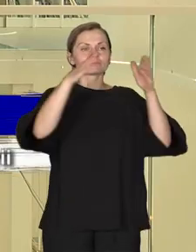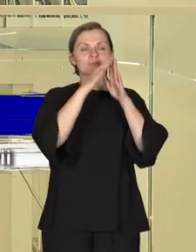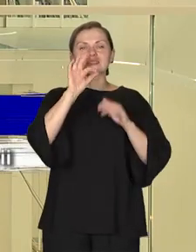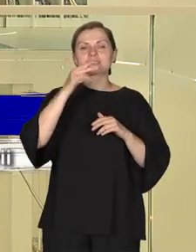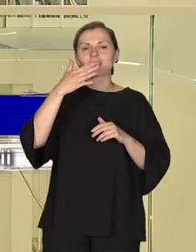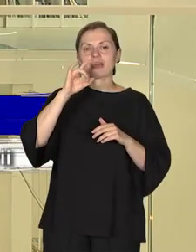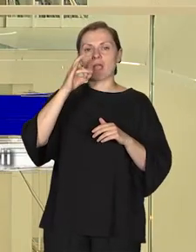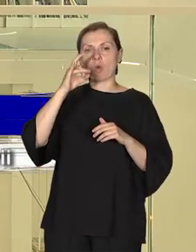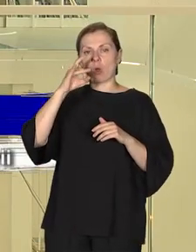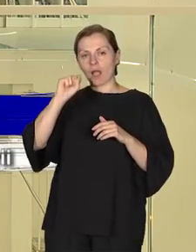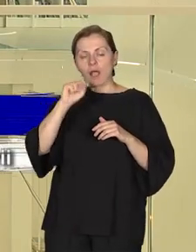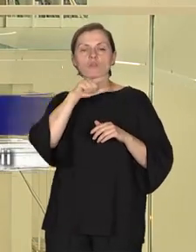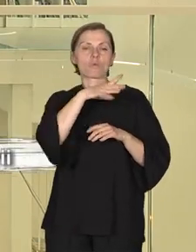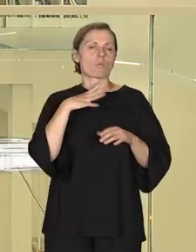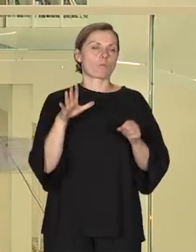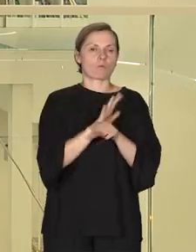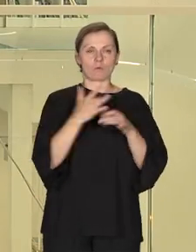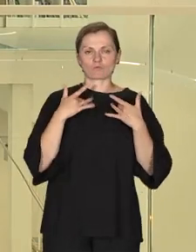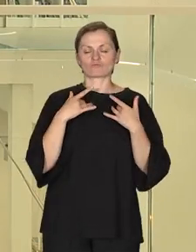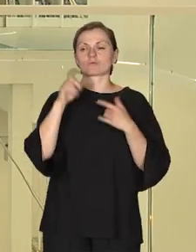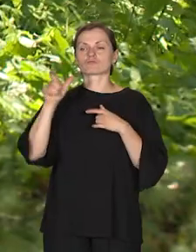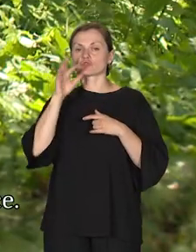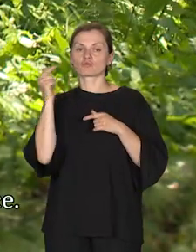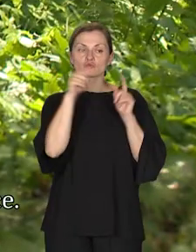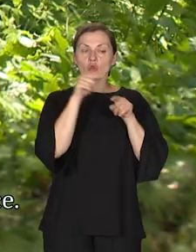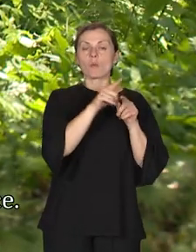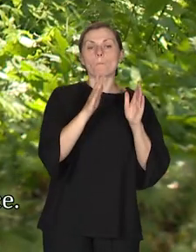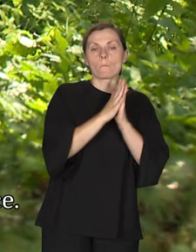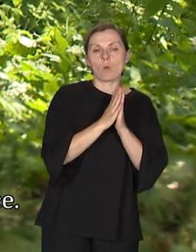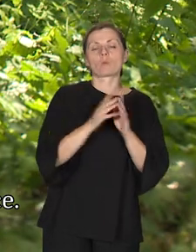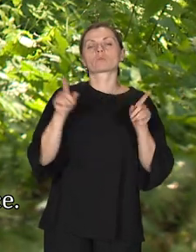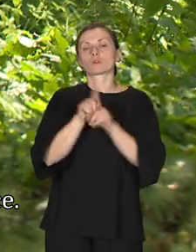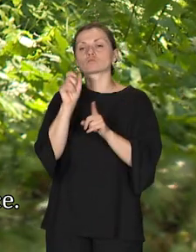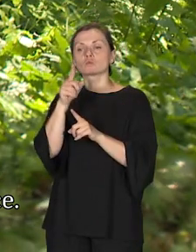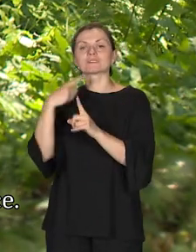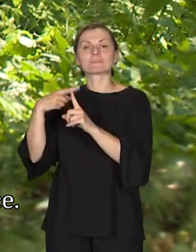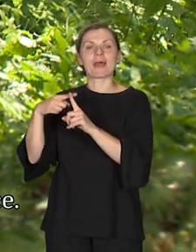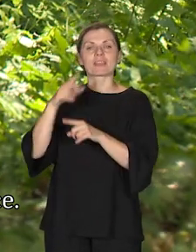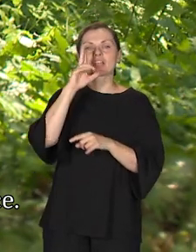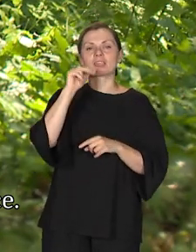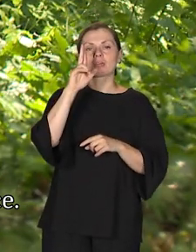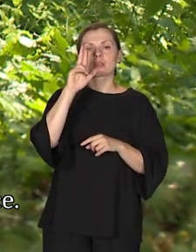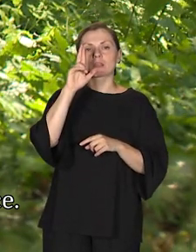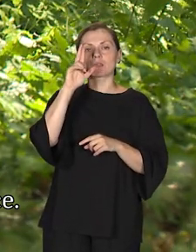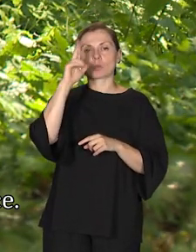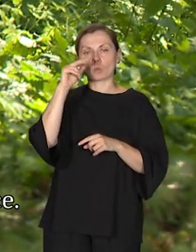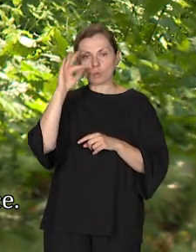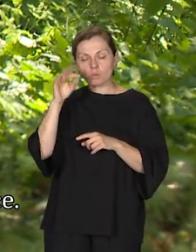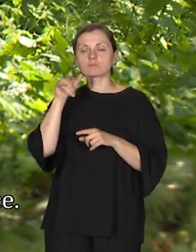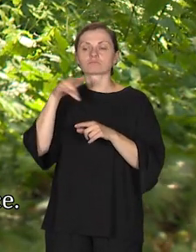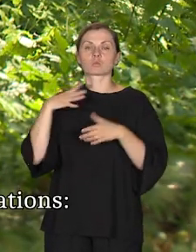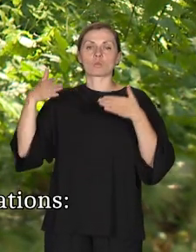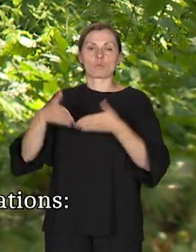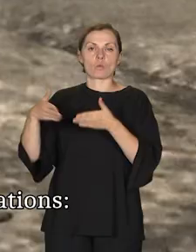życiem. Tutaj Żydzi przychodzili na modlitwy. Też w Tarnogrodzie jest Kirkut, cmentarz, gdzie odbywały się